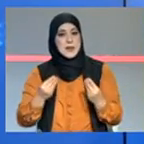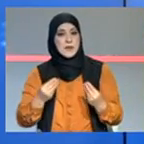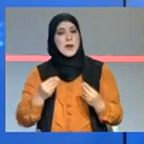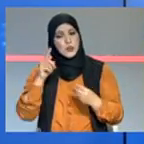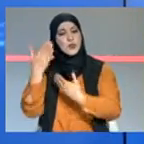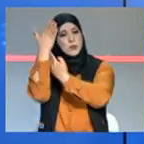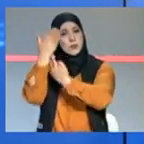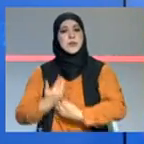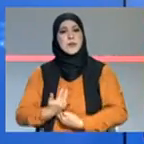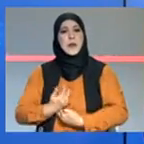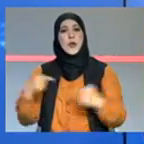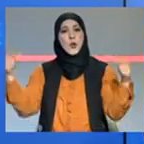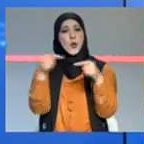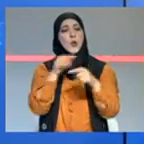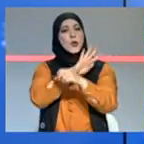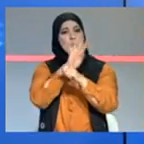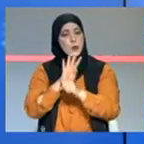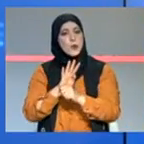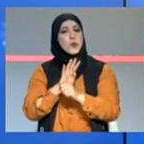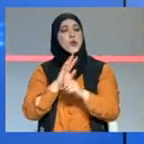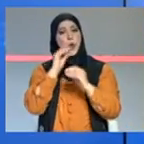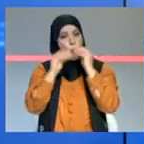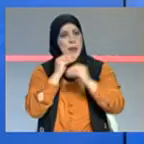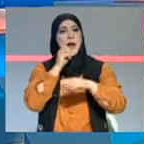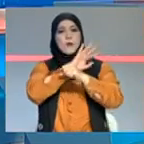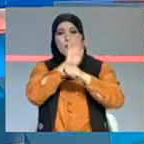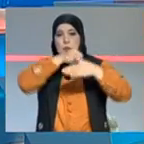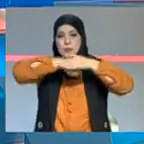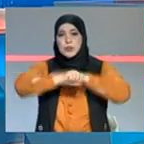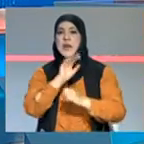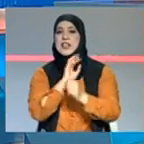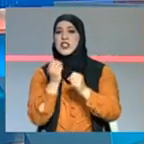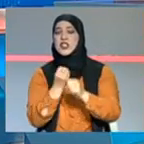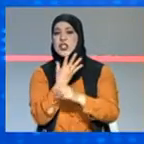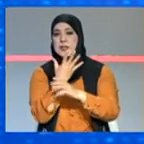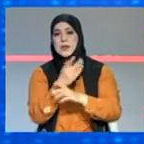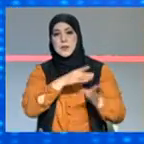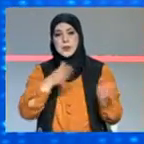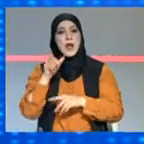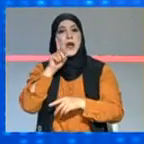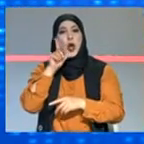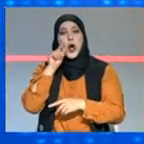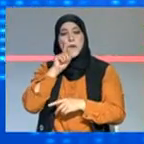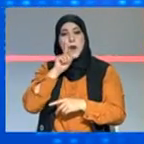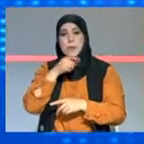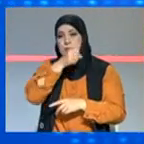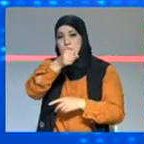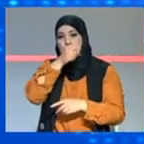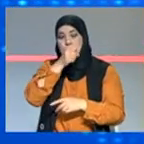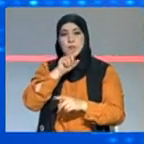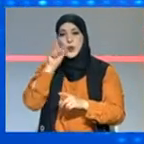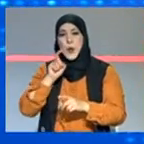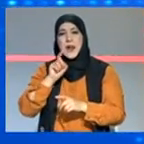محميين ضد الفيروس هو بيدو وإلا السلالة هذه الجديدة طيب هل من جديد بخصوص تزود تونس